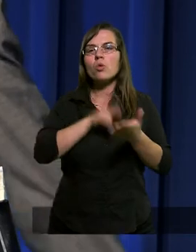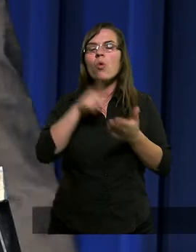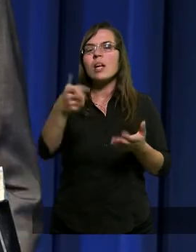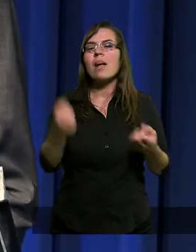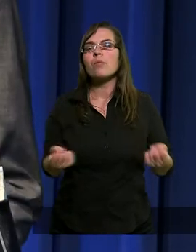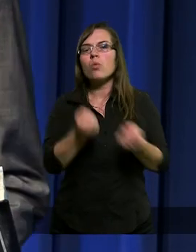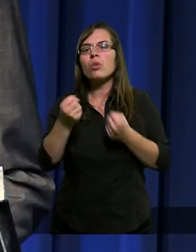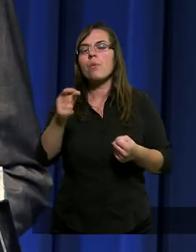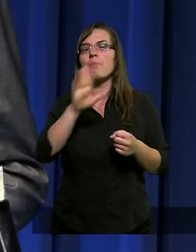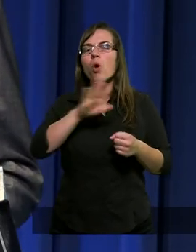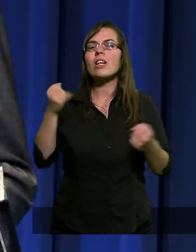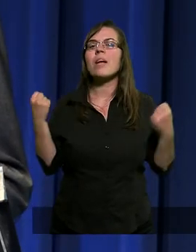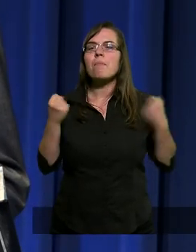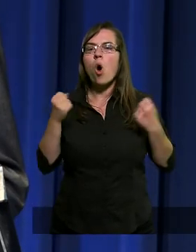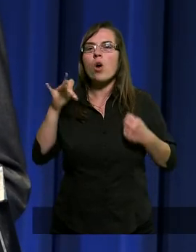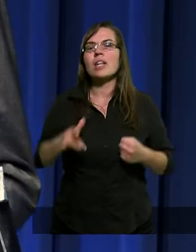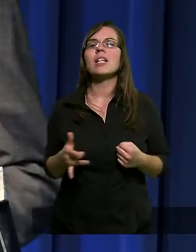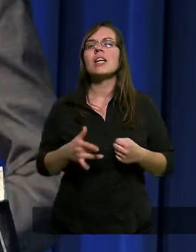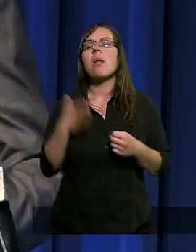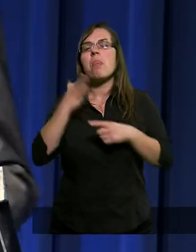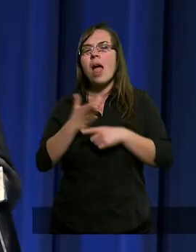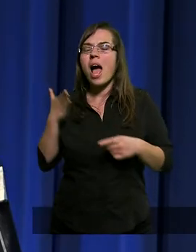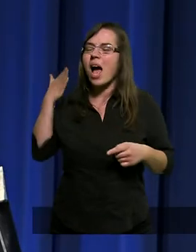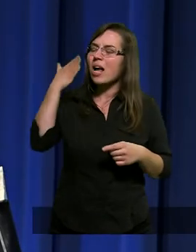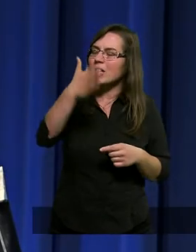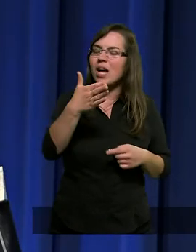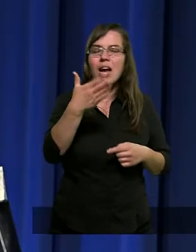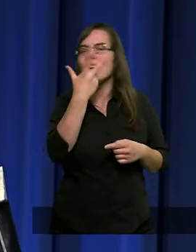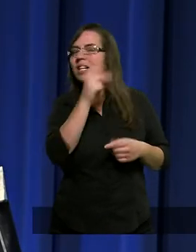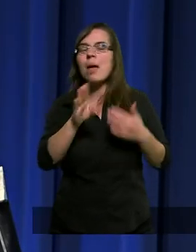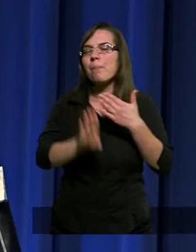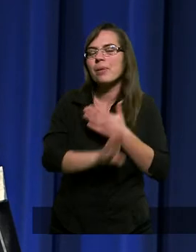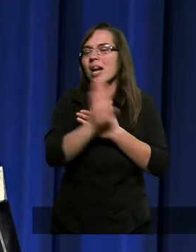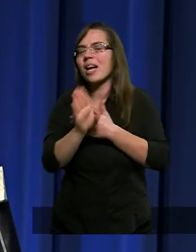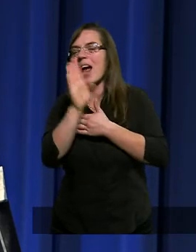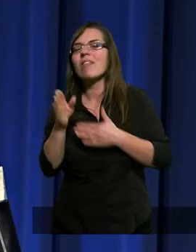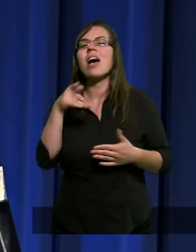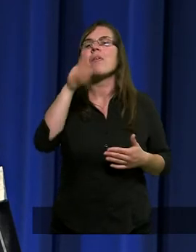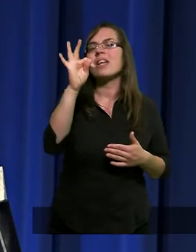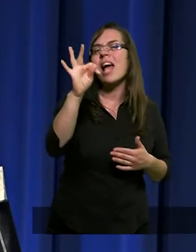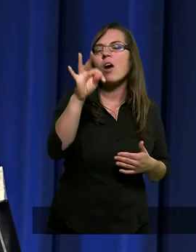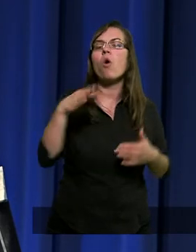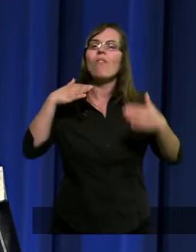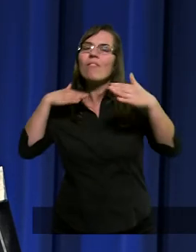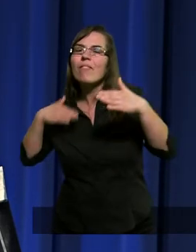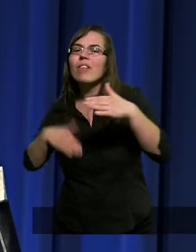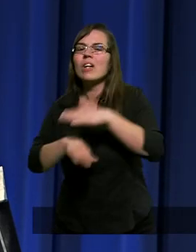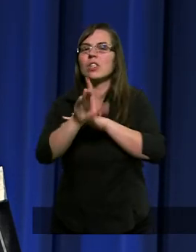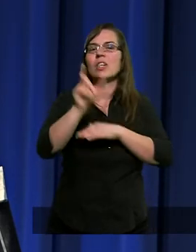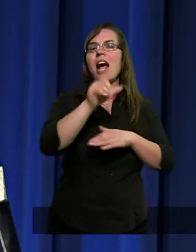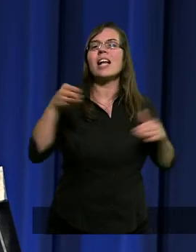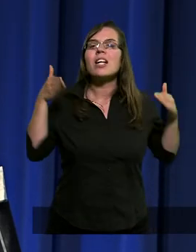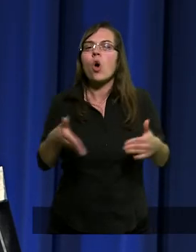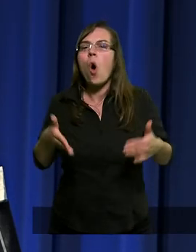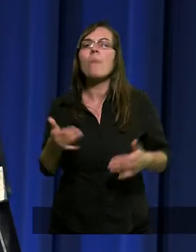mógł użyć swej boskiej mocy. Nadzieja nie przedstawiała mu jego wyjścia z grobu